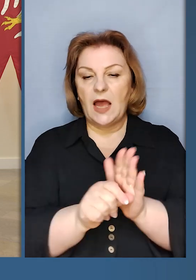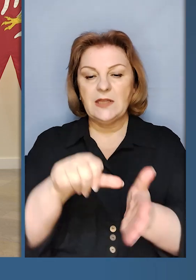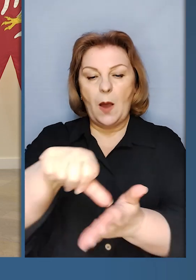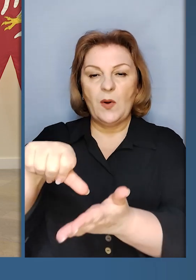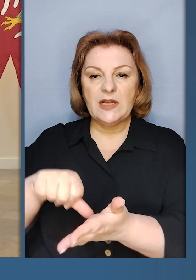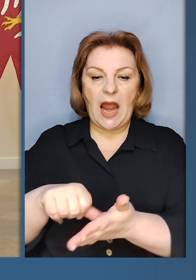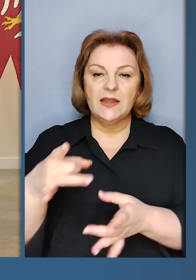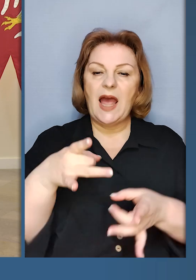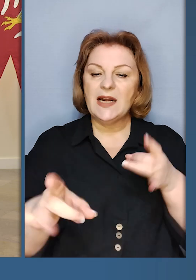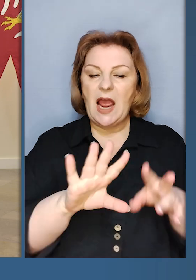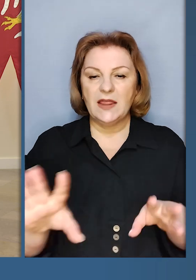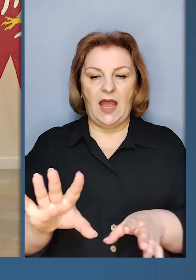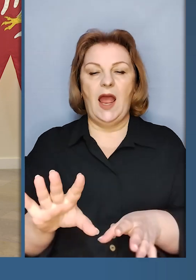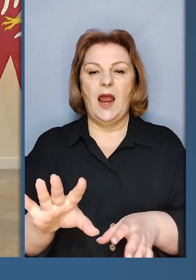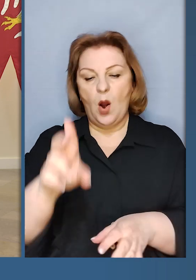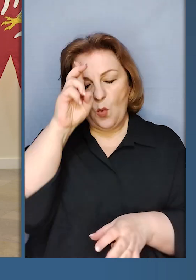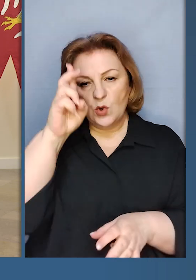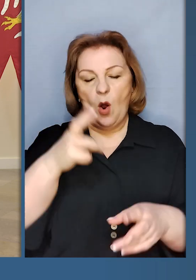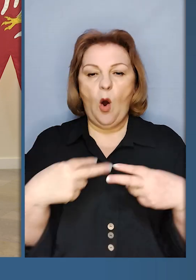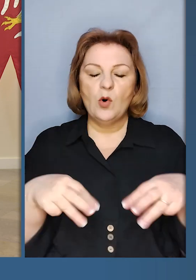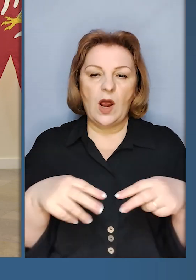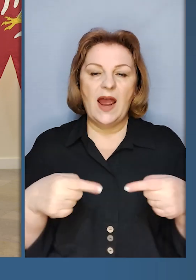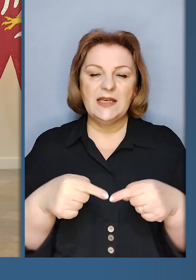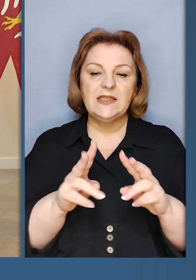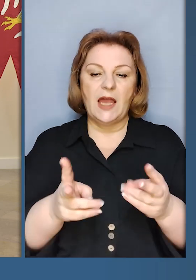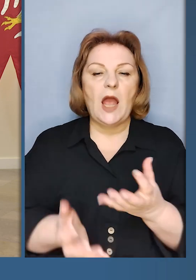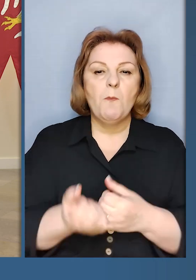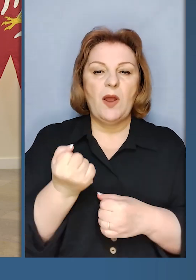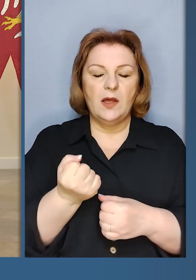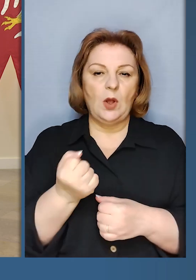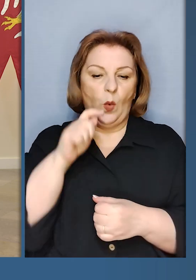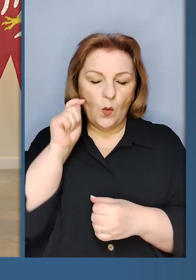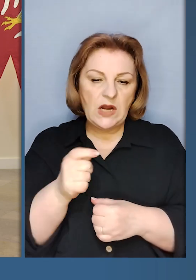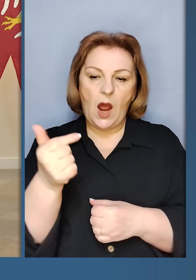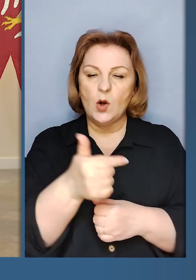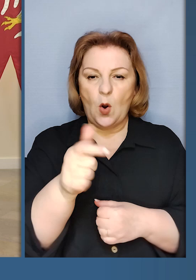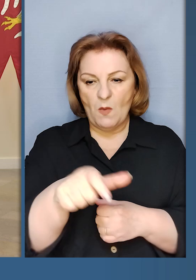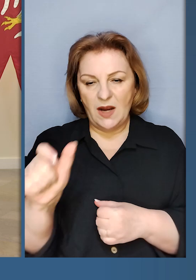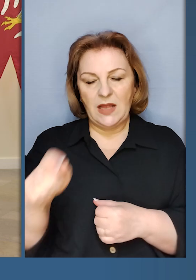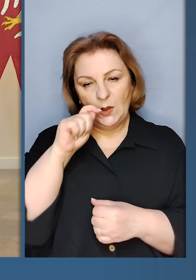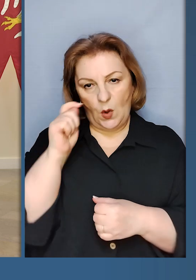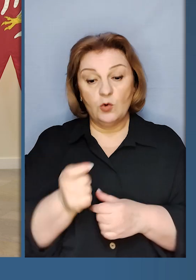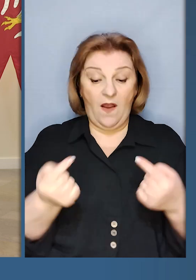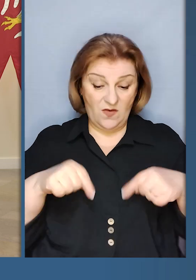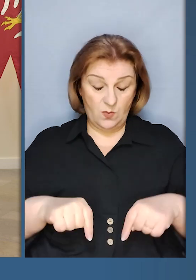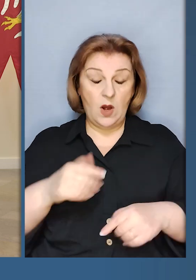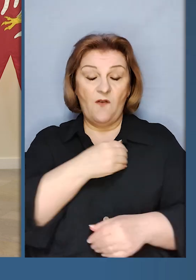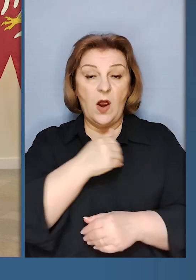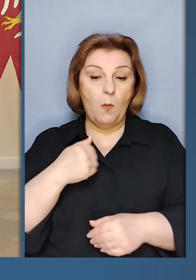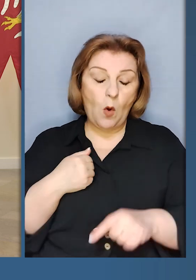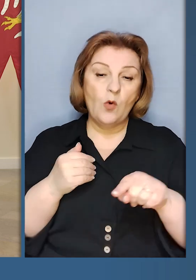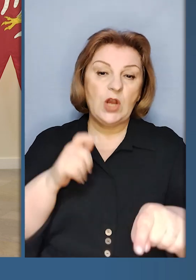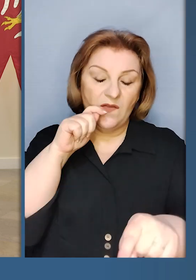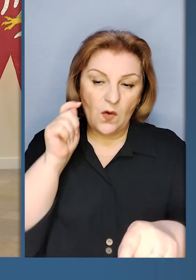регіонів, неурядових організацій, які сьогодні підтримують Україну і громадян України в Польщі,